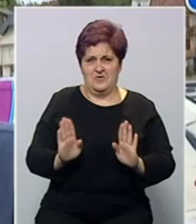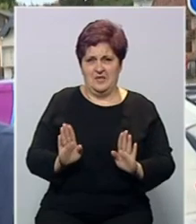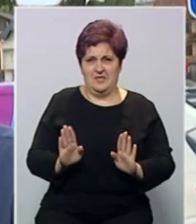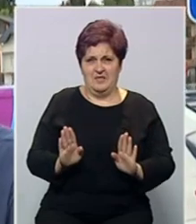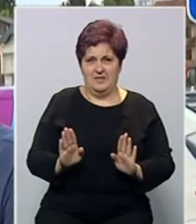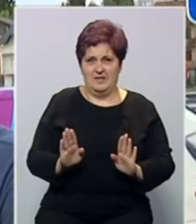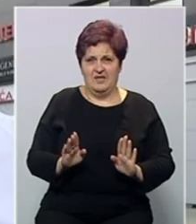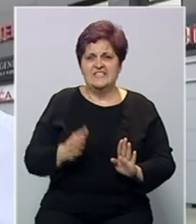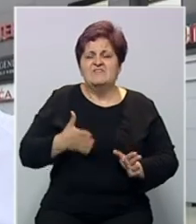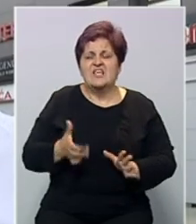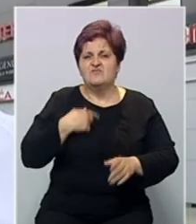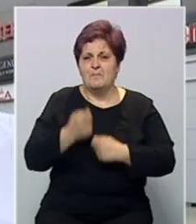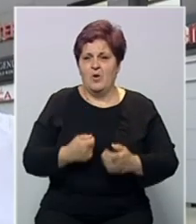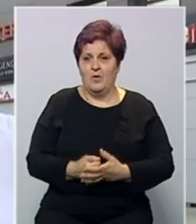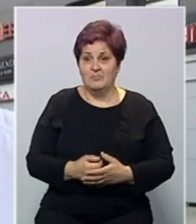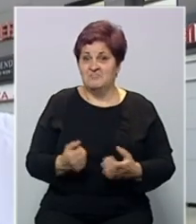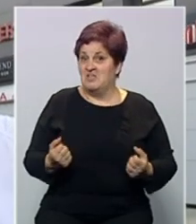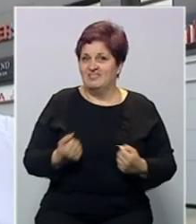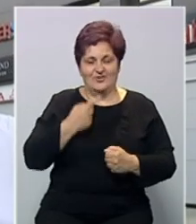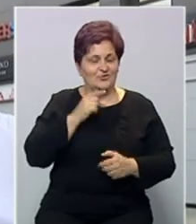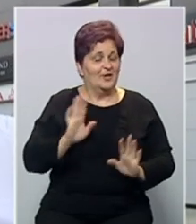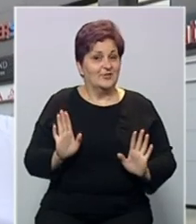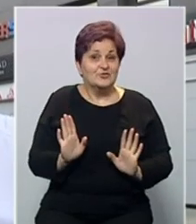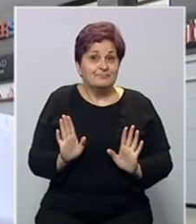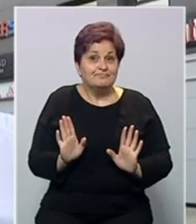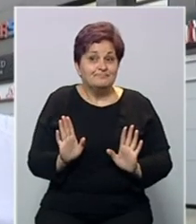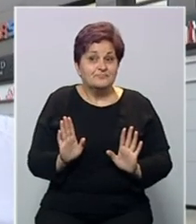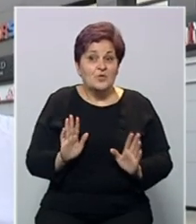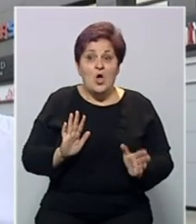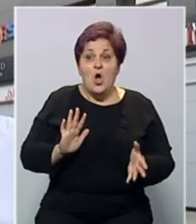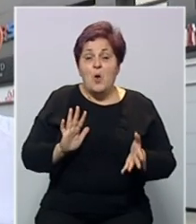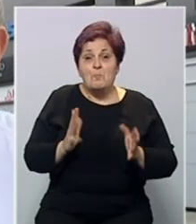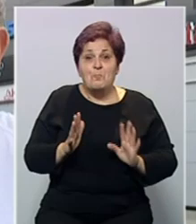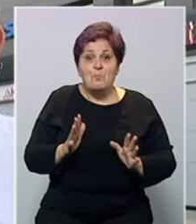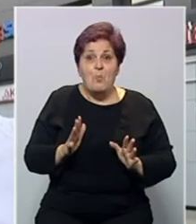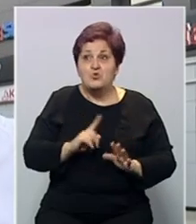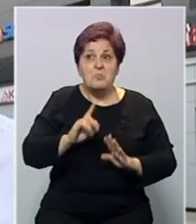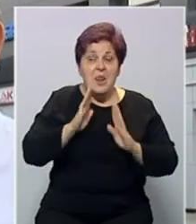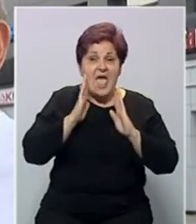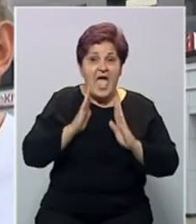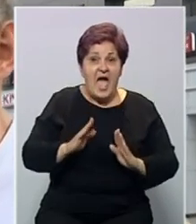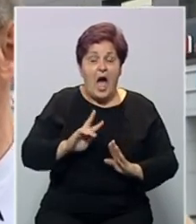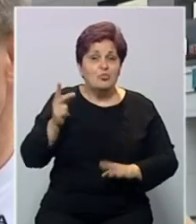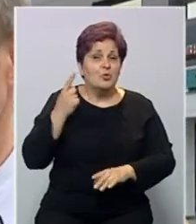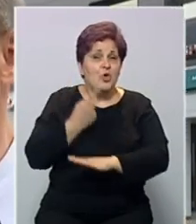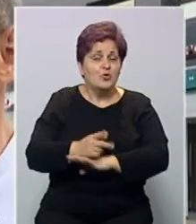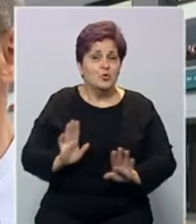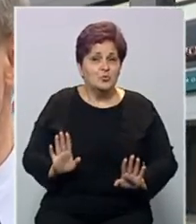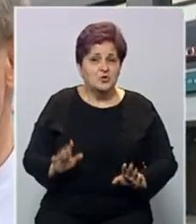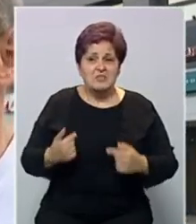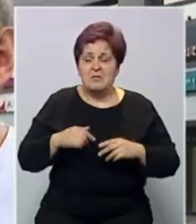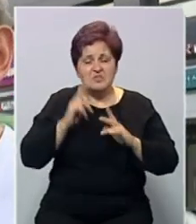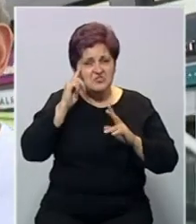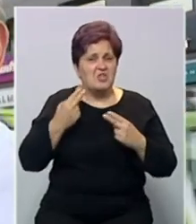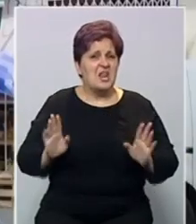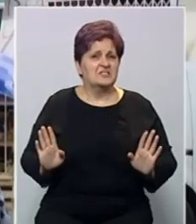Svi tjeruju svoje pasty. Tješko je reći. Možemo vjerovat, možemo ne vjerovat, ali drugi odlučuju, tako da ništa ne